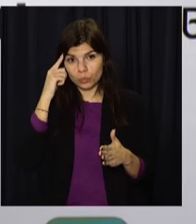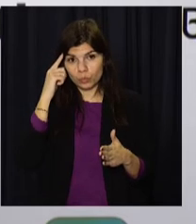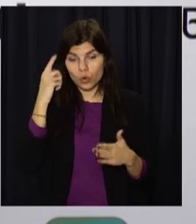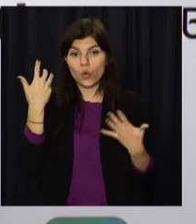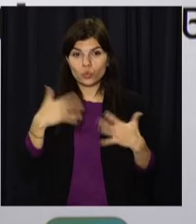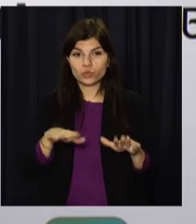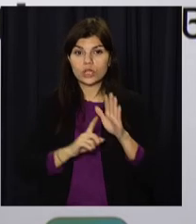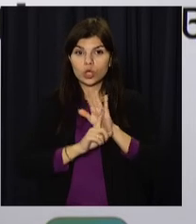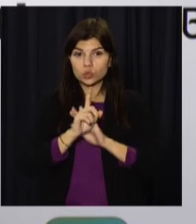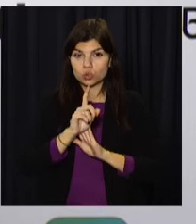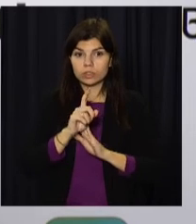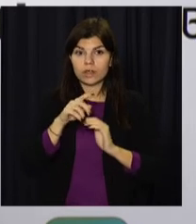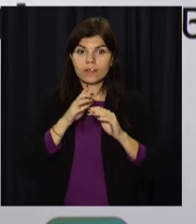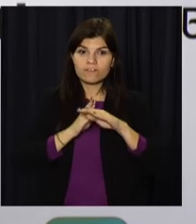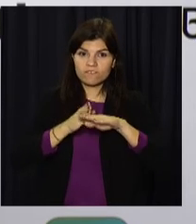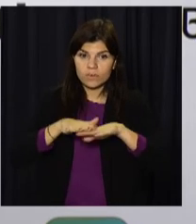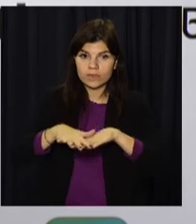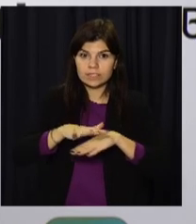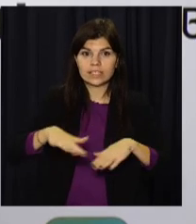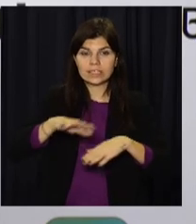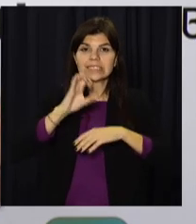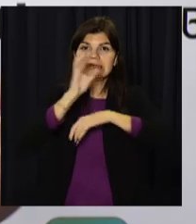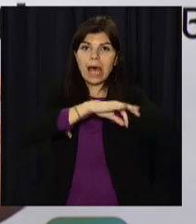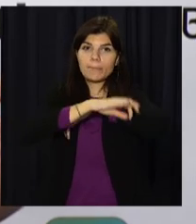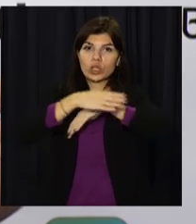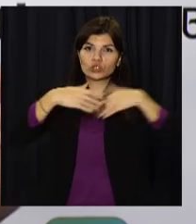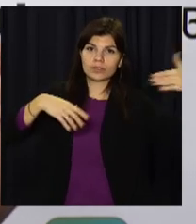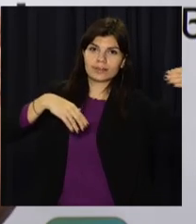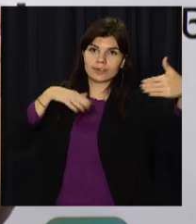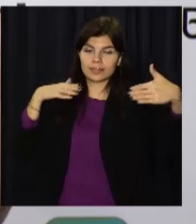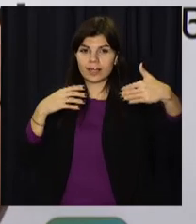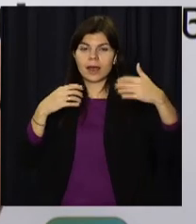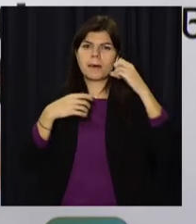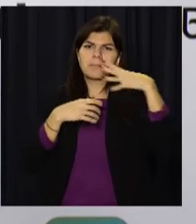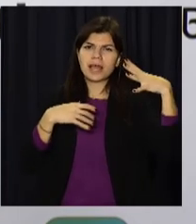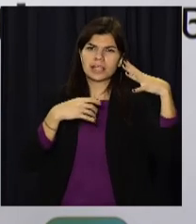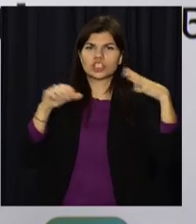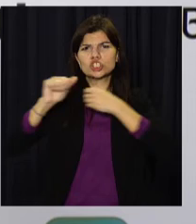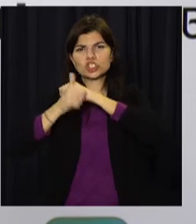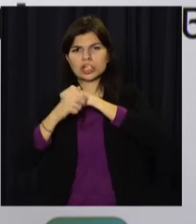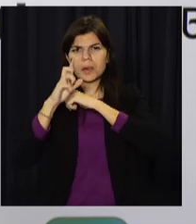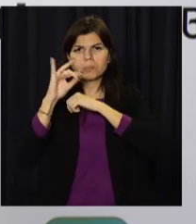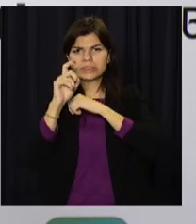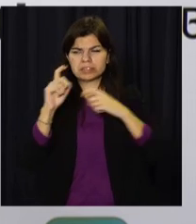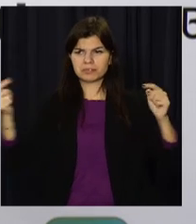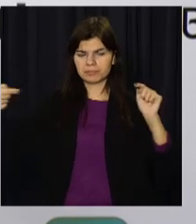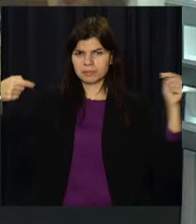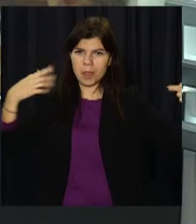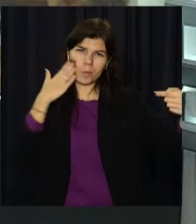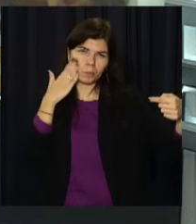вже почнуть заходити на територію станції з западної сторони. Тобто 16-бис і 15-бис будуть строювати станцію з двох сторон.